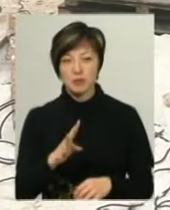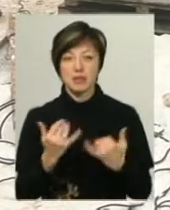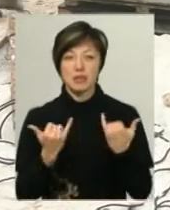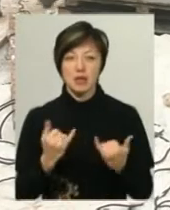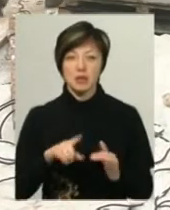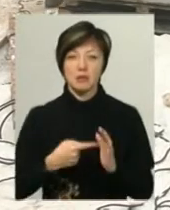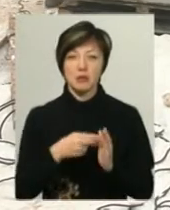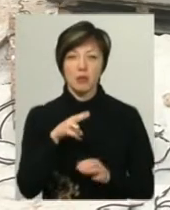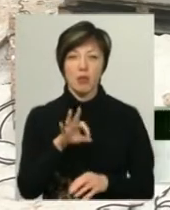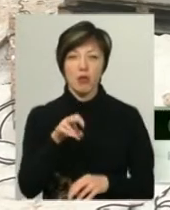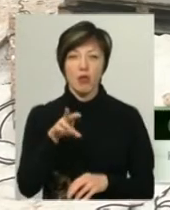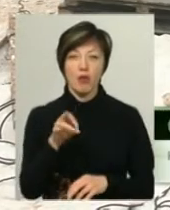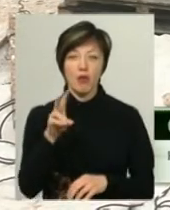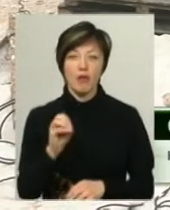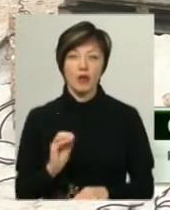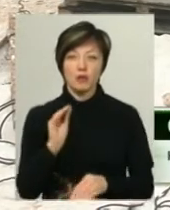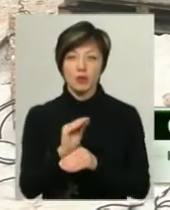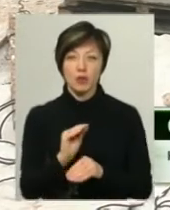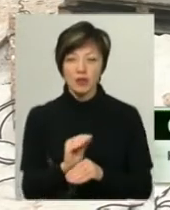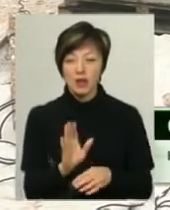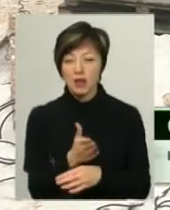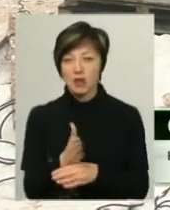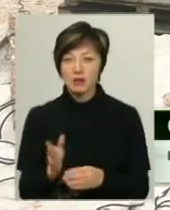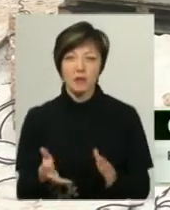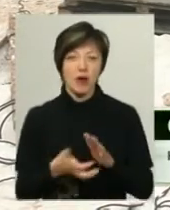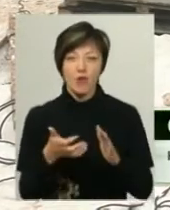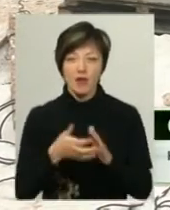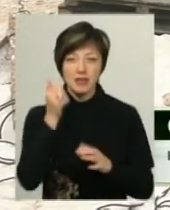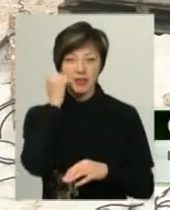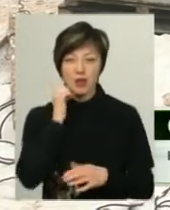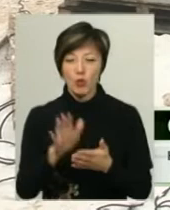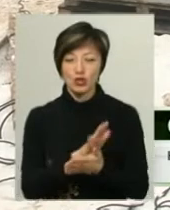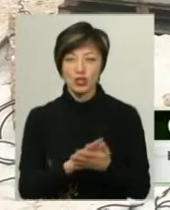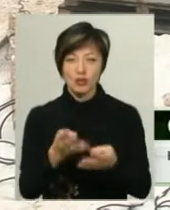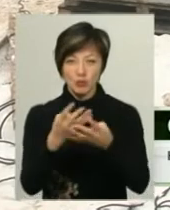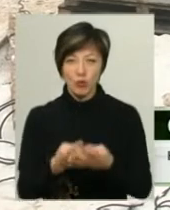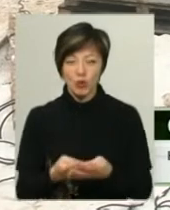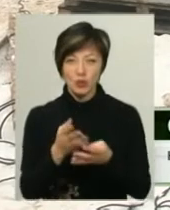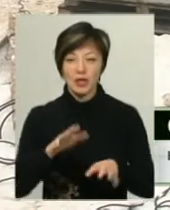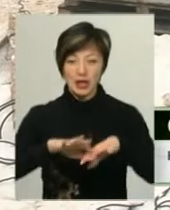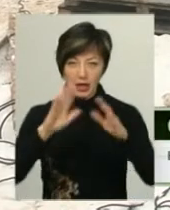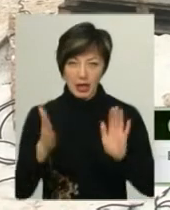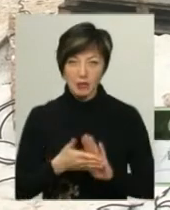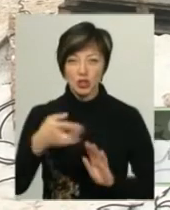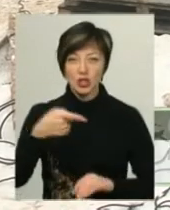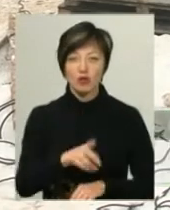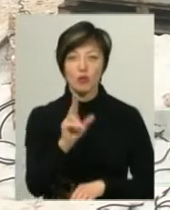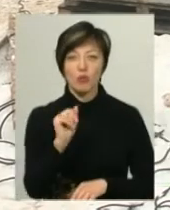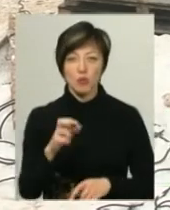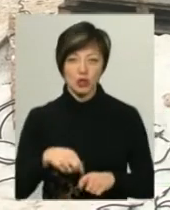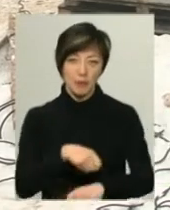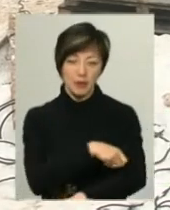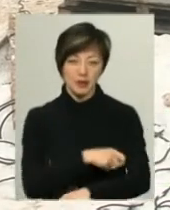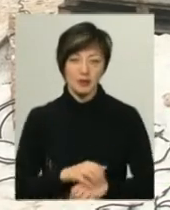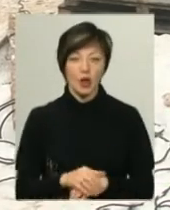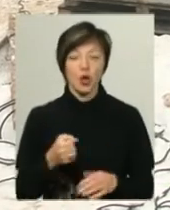Полонному добудовують ланки, яких бракувало старим очисним спорудам. Це два аеротенки, ємністю тисяча кубічних метрів.